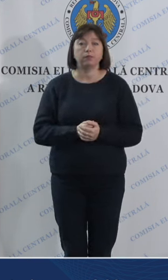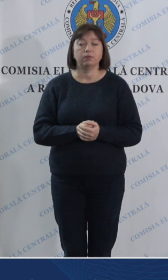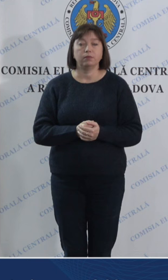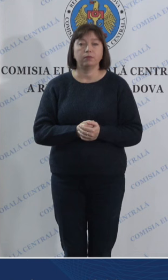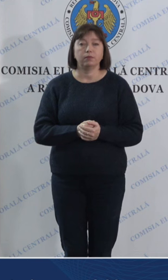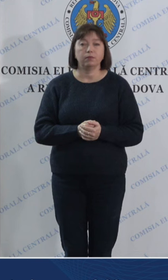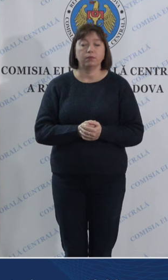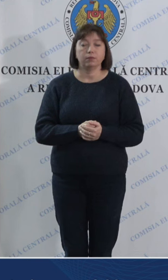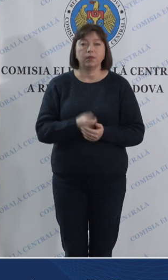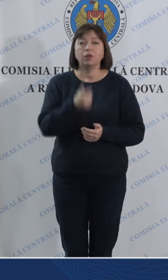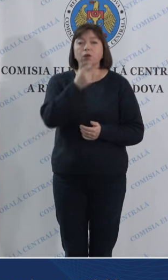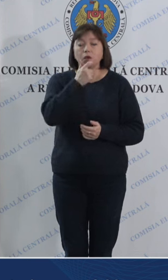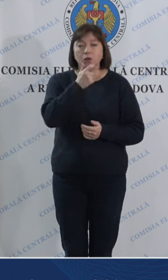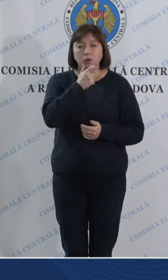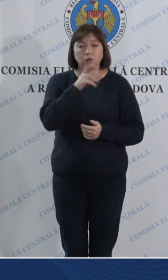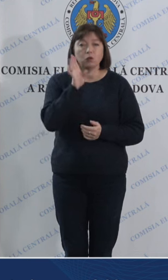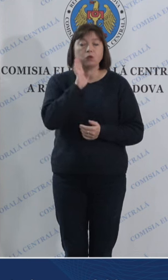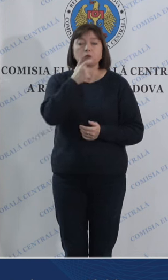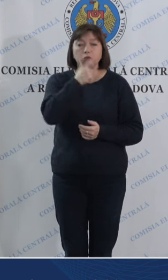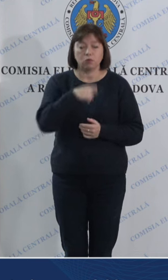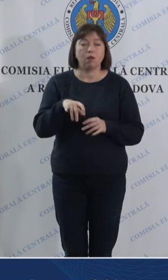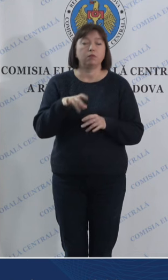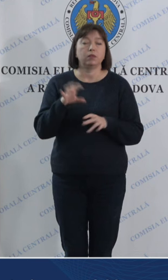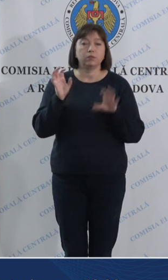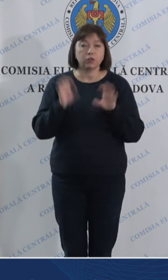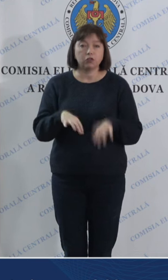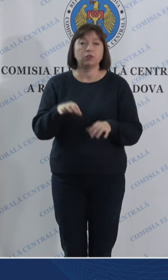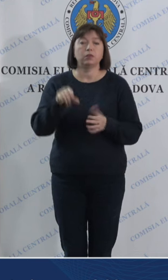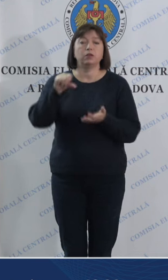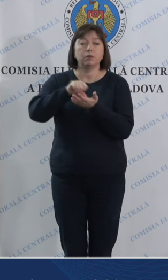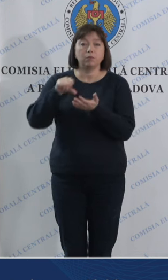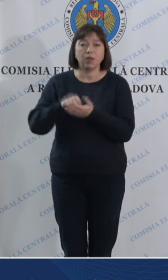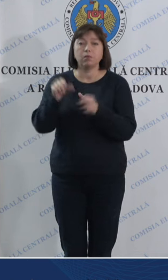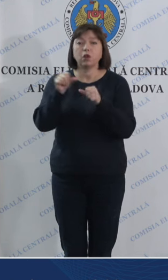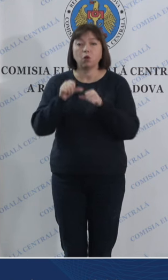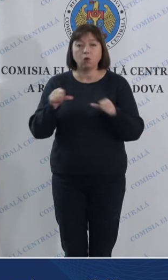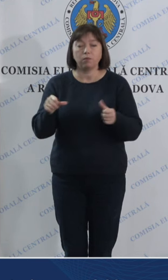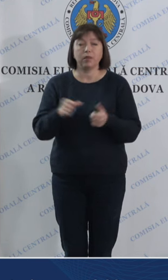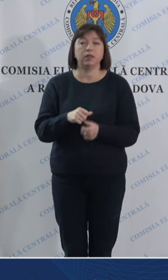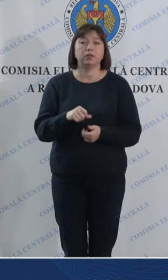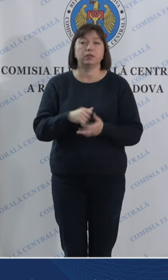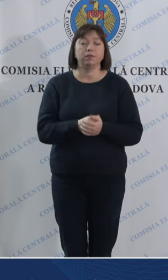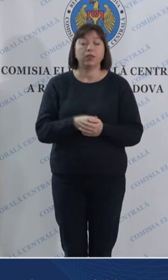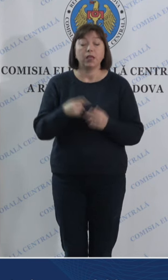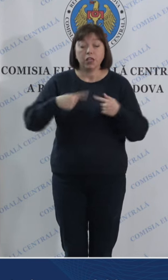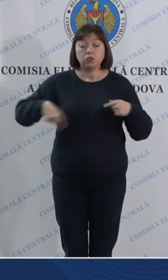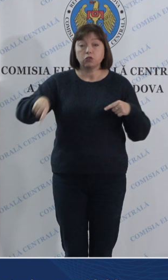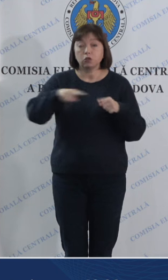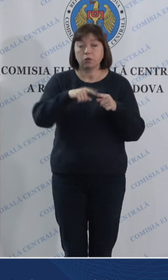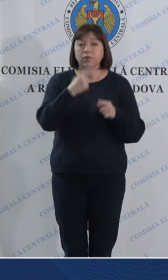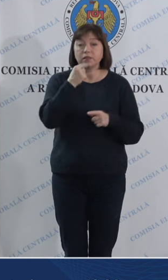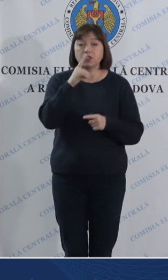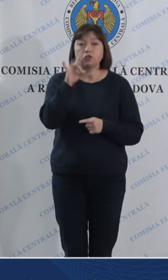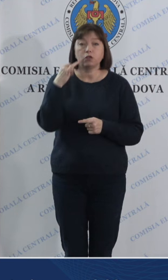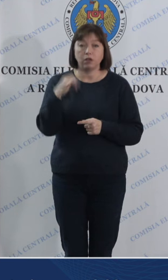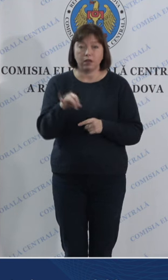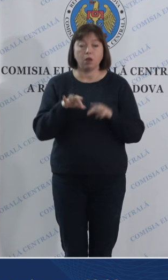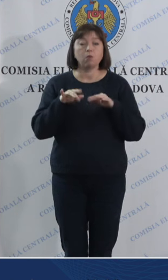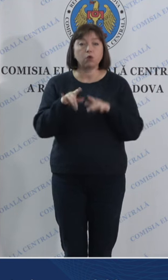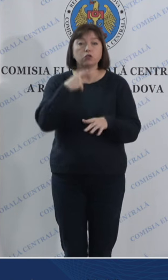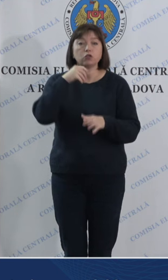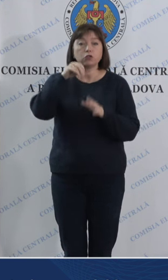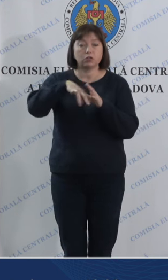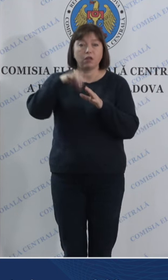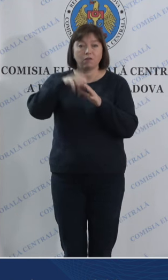Doamna Iuclușul Dintre estimați membri al comisiei estimați statuția în bună ziua în circumscripția Sângerei procesul de